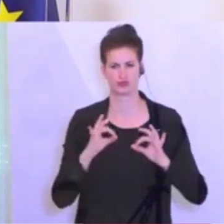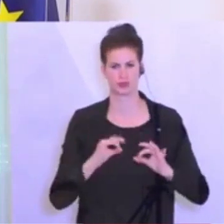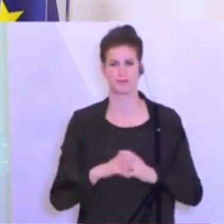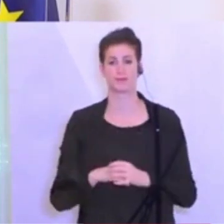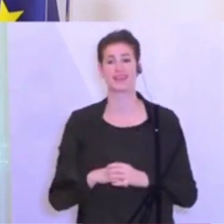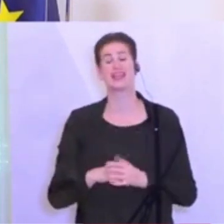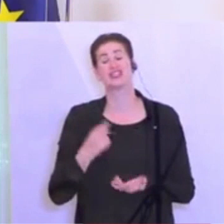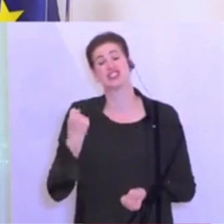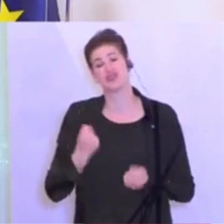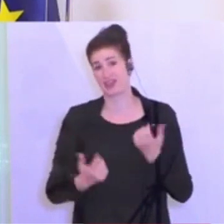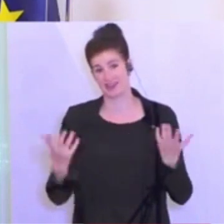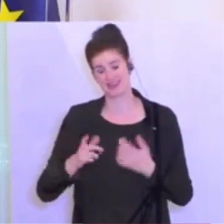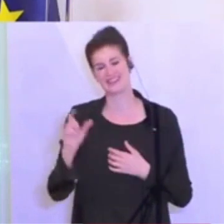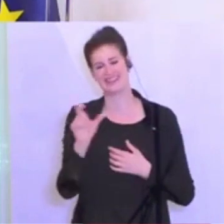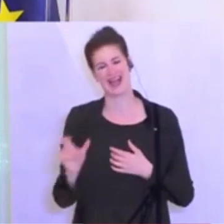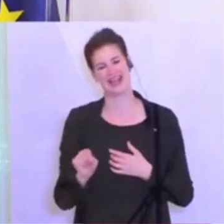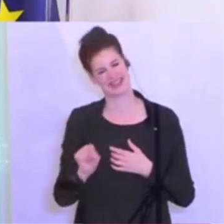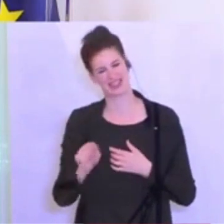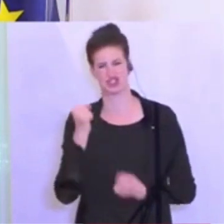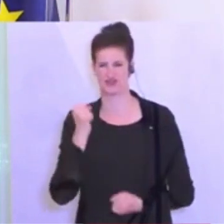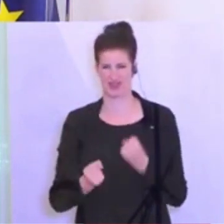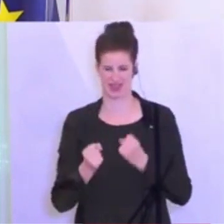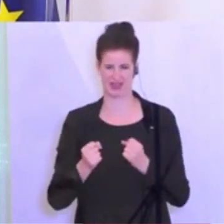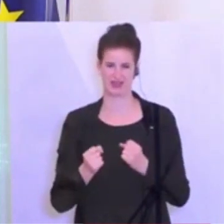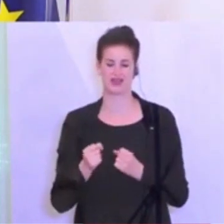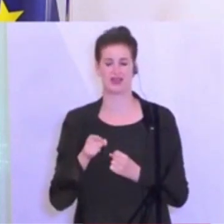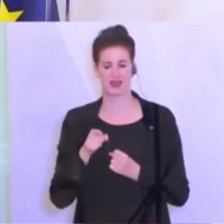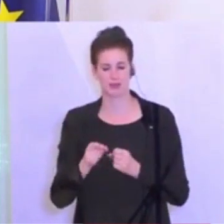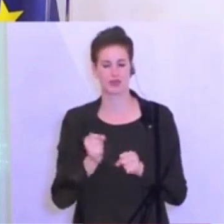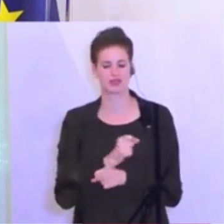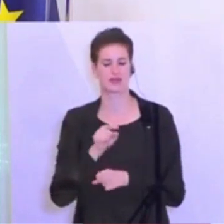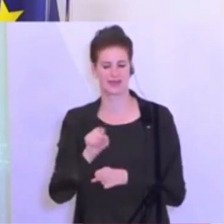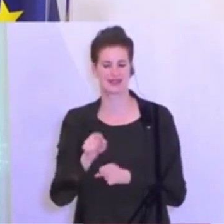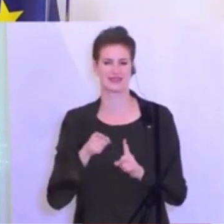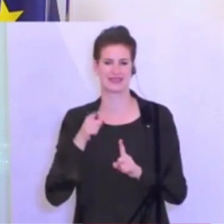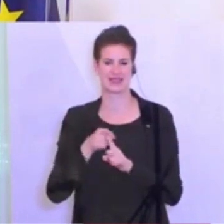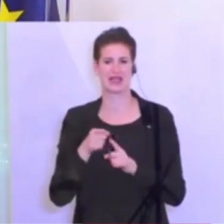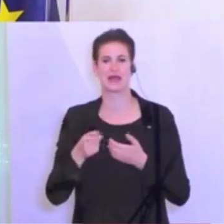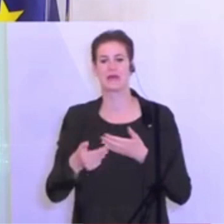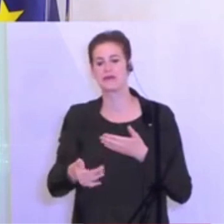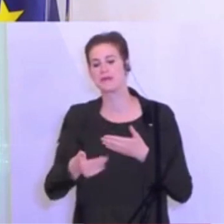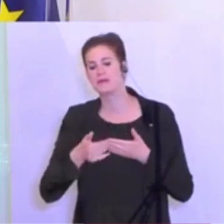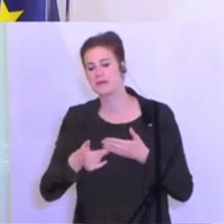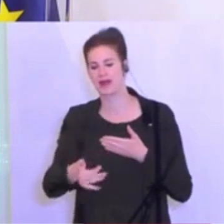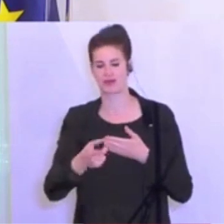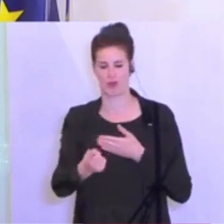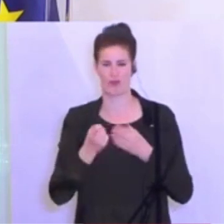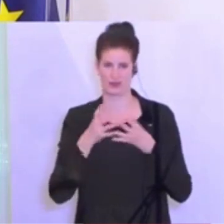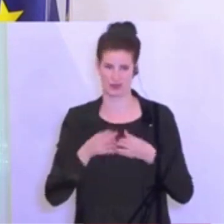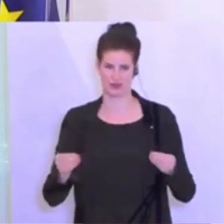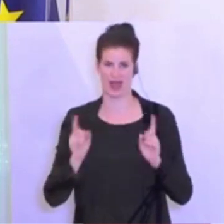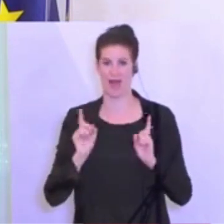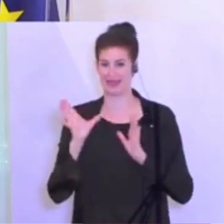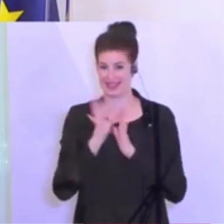epidemiologisch nach wie vor in Italien. Auch da ist unser Ziel natürlich eine zeitnahe Lösung zu finden, aber Details